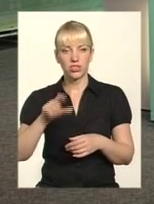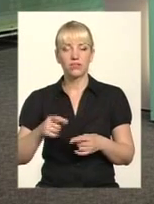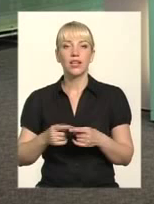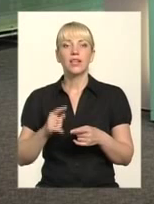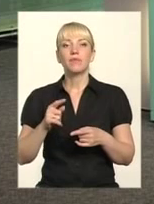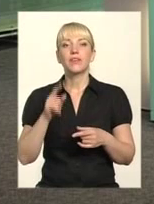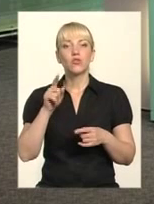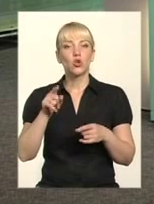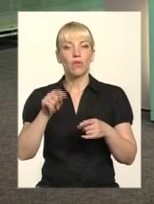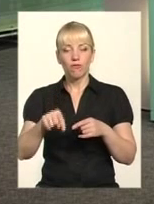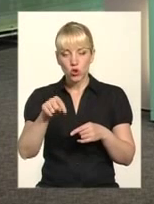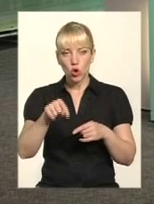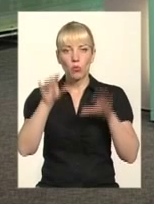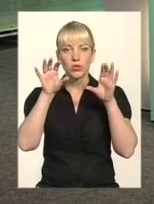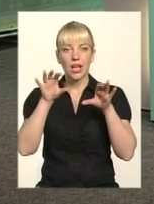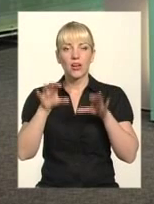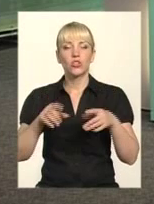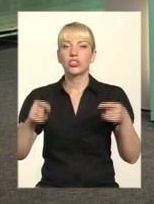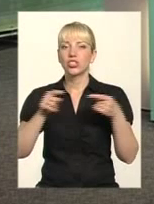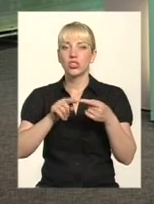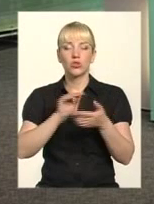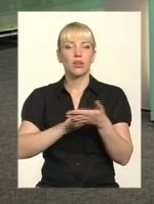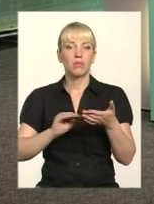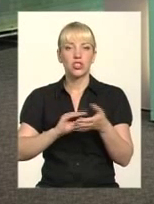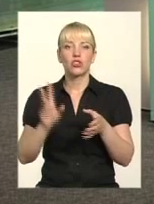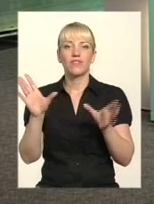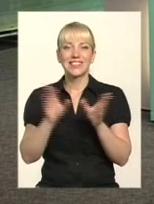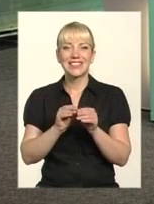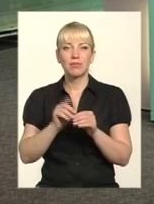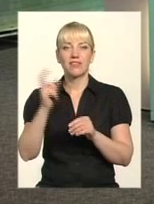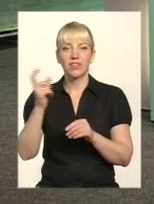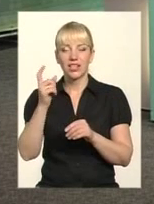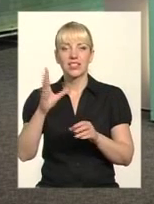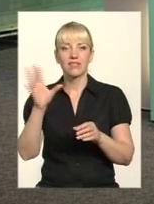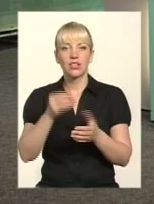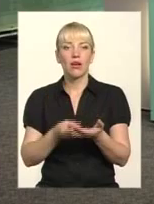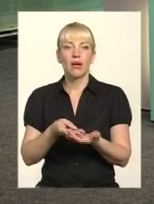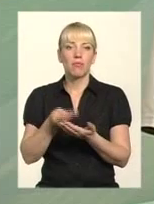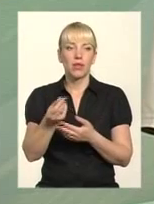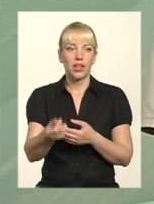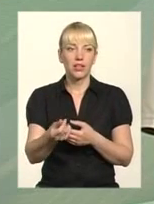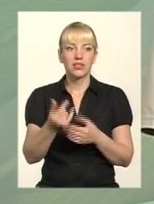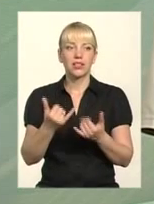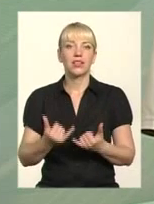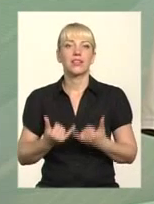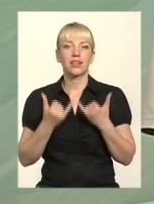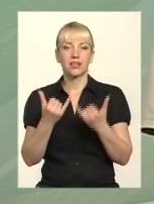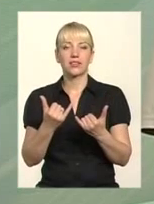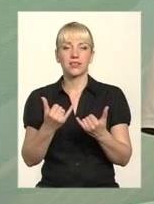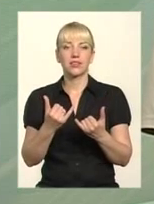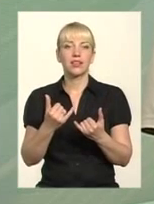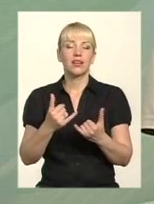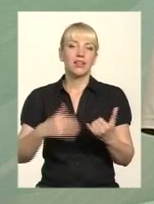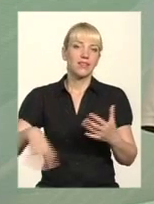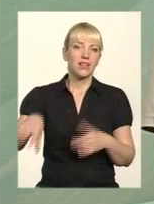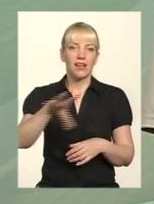прописано, що всі співвласники, багаторікові управлінки платять внески згідно, як для населення. Там